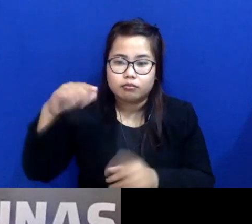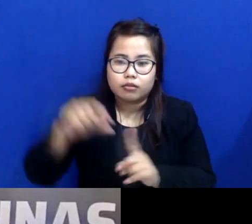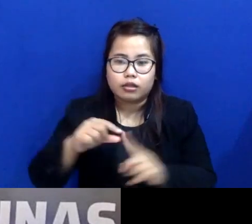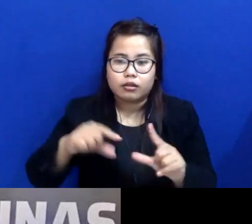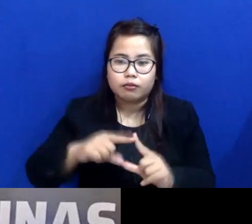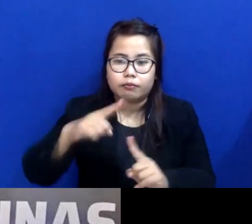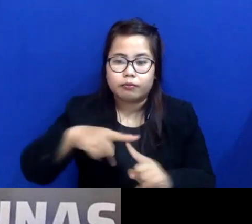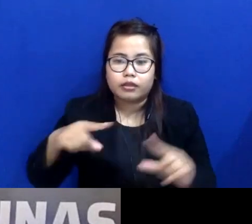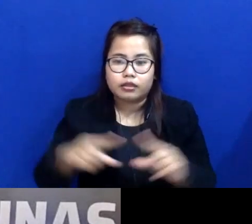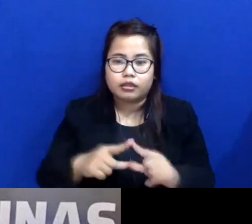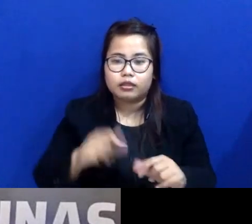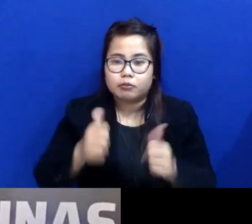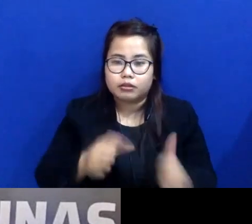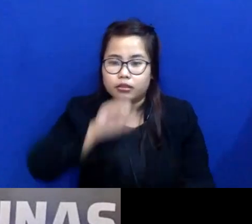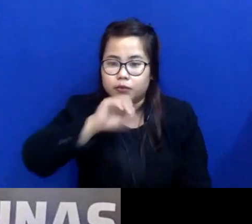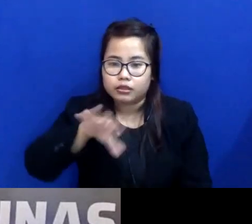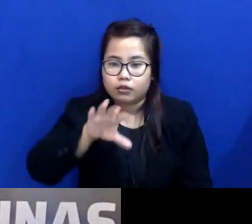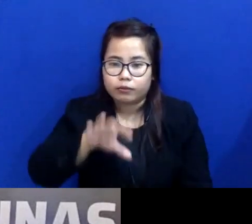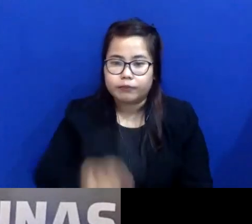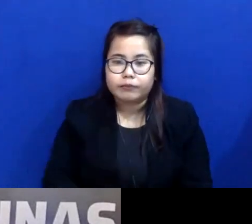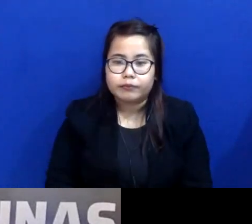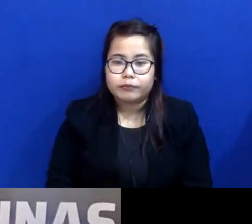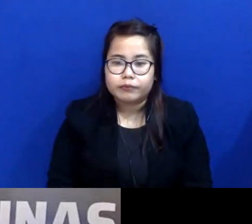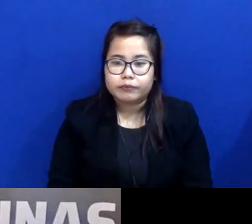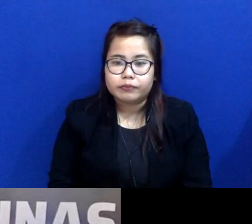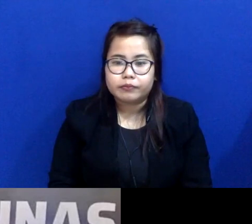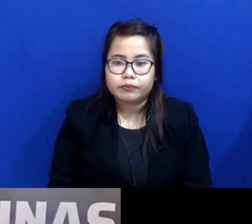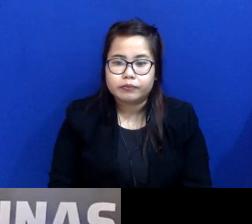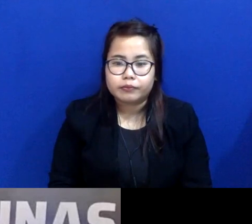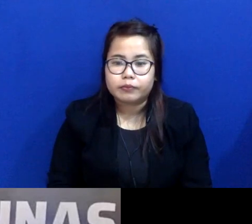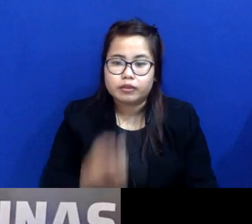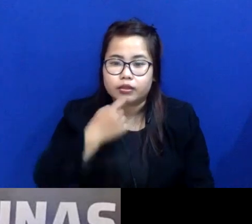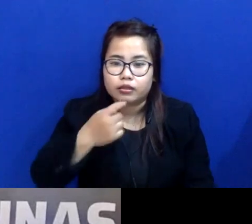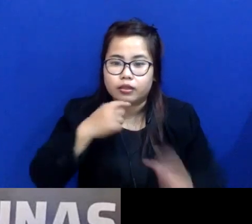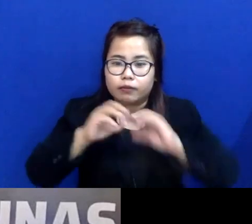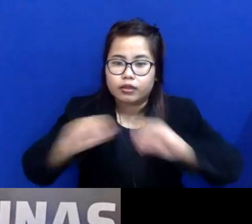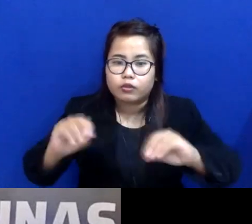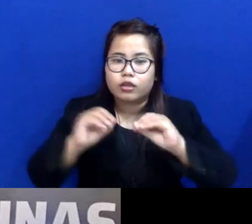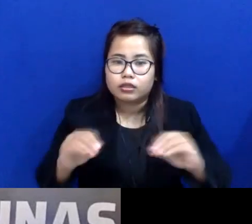untuk menjawab terkait mengedukasi yang kepada masyarakat.